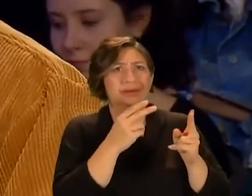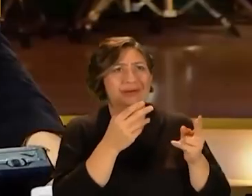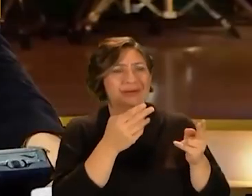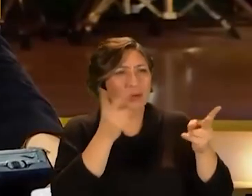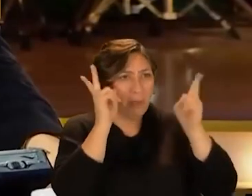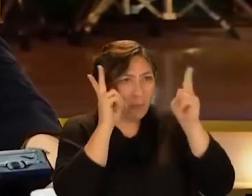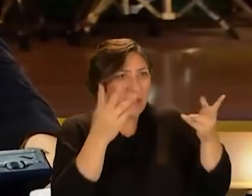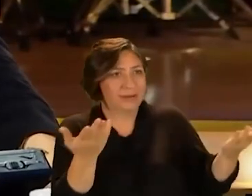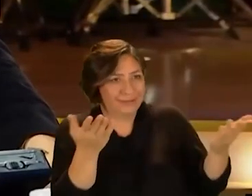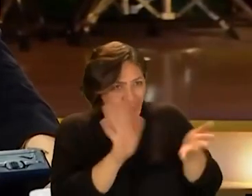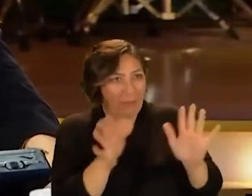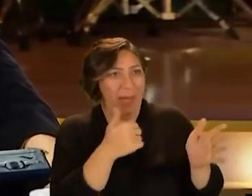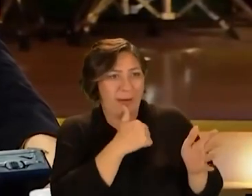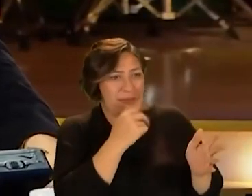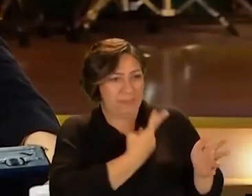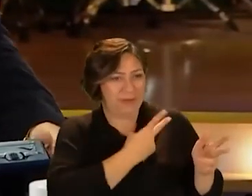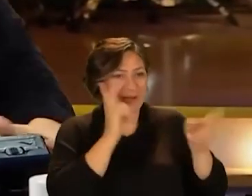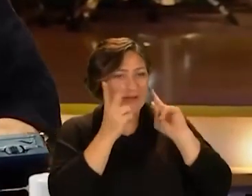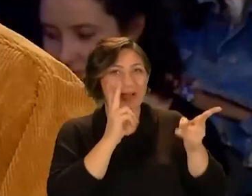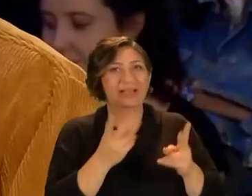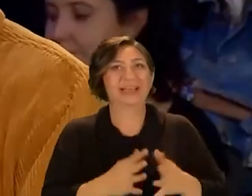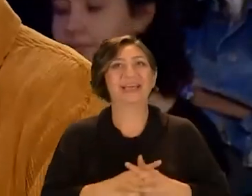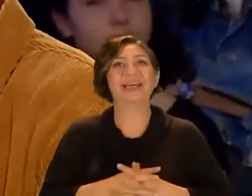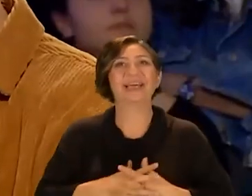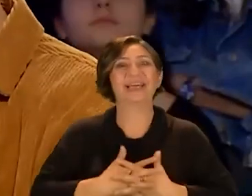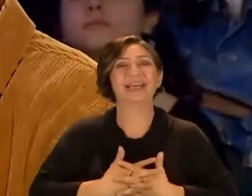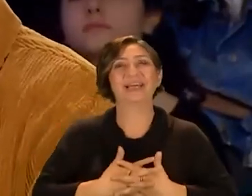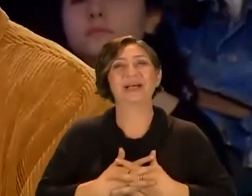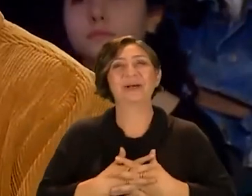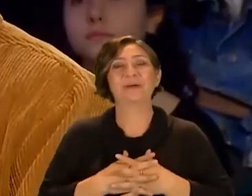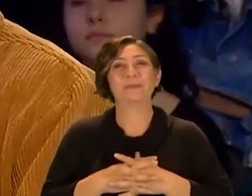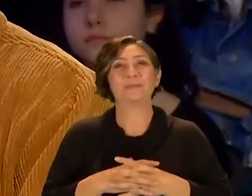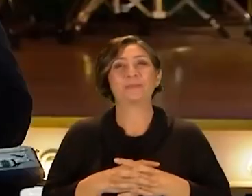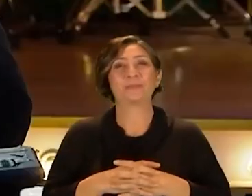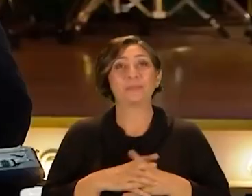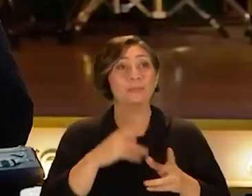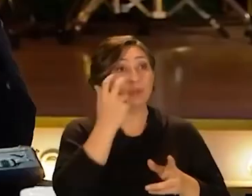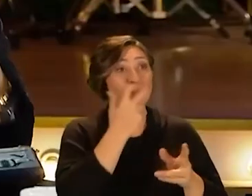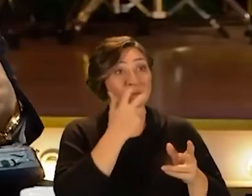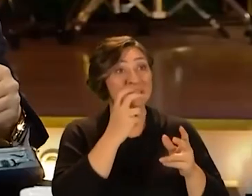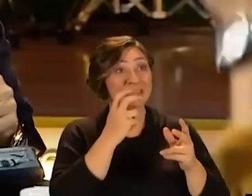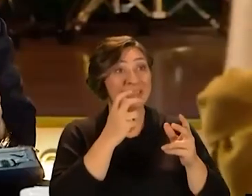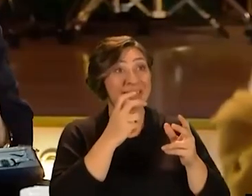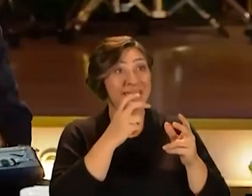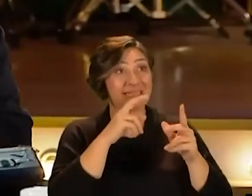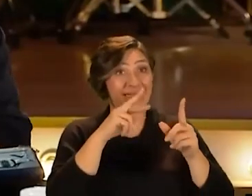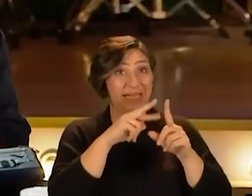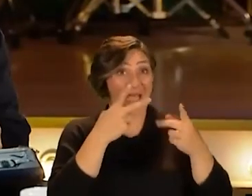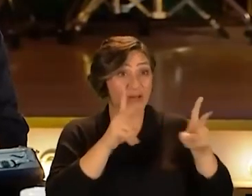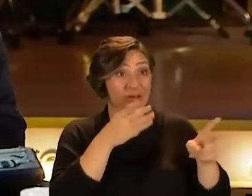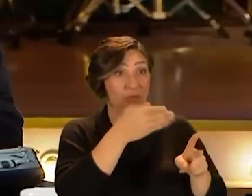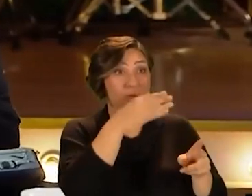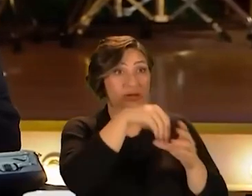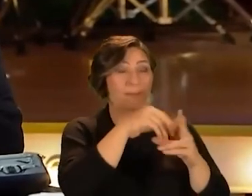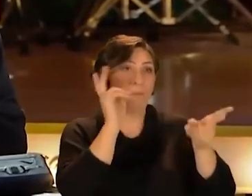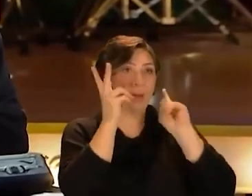açık Berber ulan işte berber Müzik kanalı açık Evet Peki Müzik kanalı açık Müzik kanalı bir